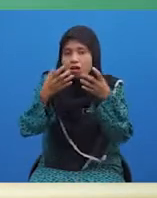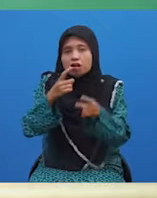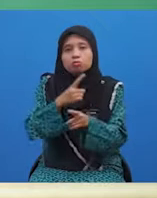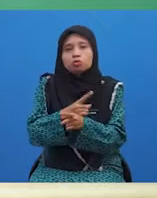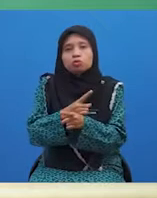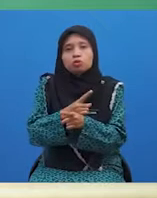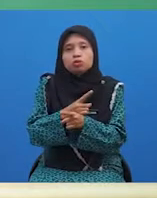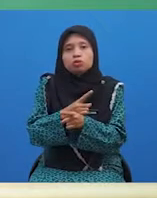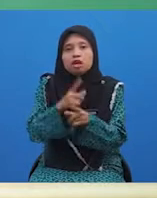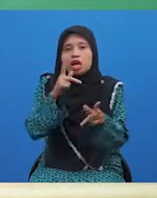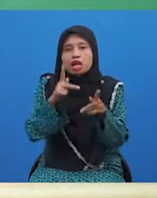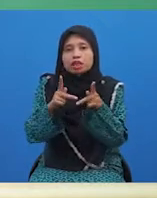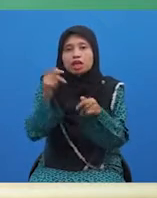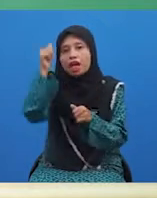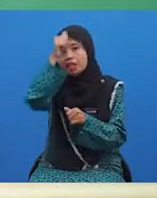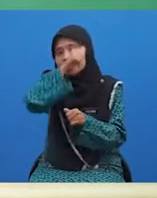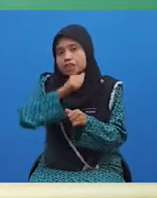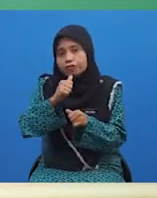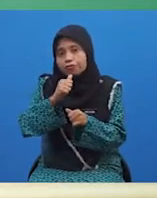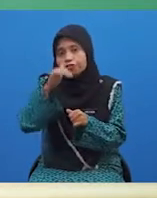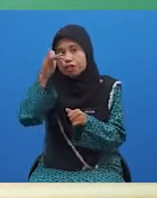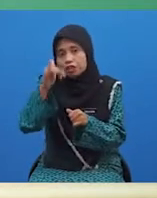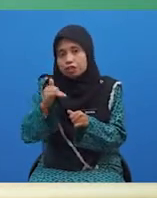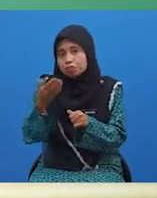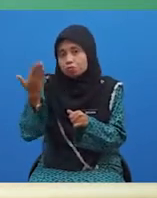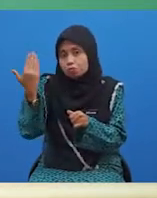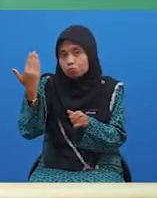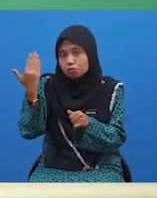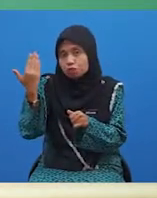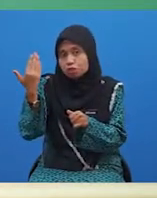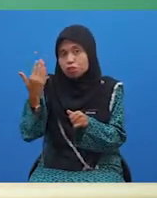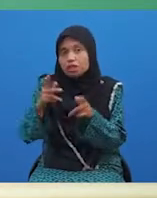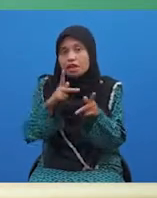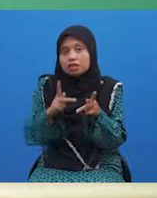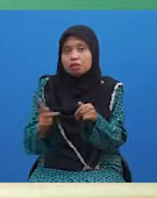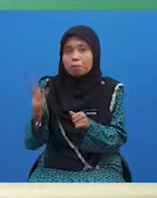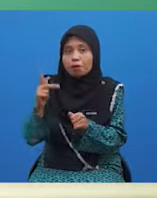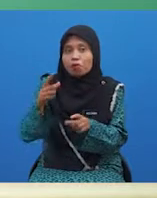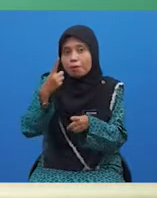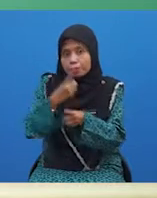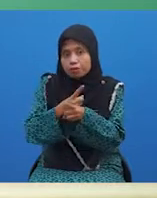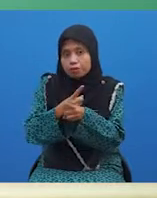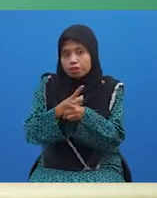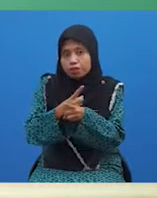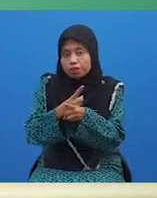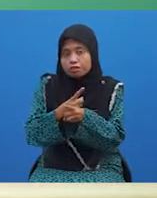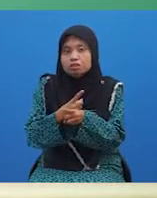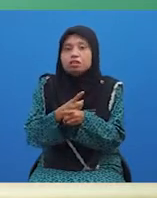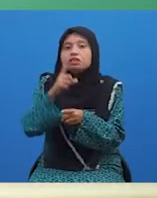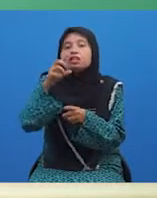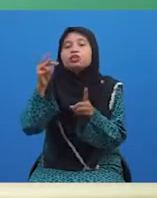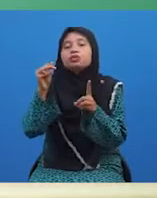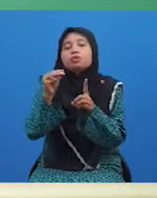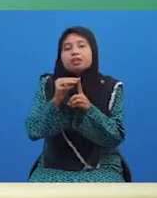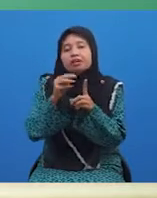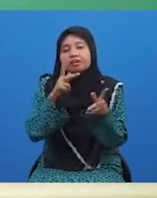betul. Iaitu kata adjektif yang mendahului kata penguat betul. Berikan satu